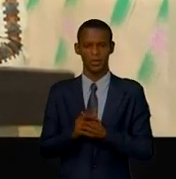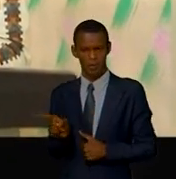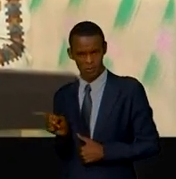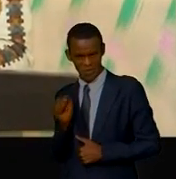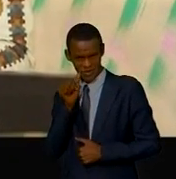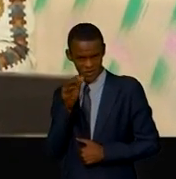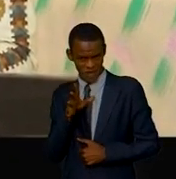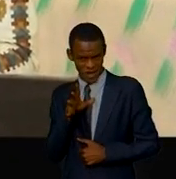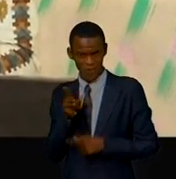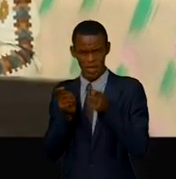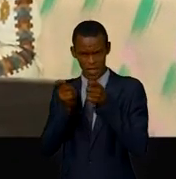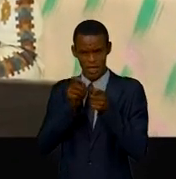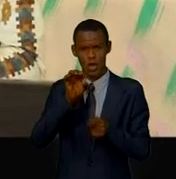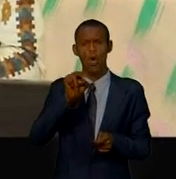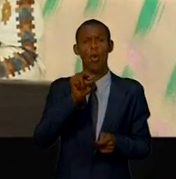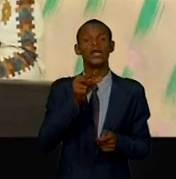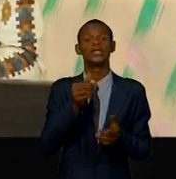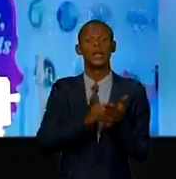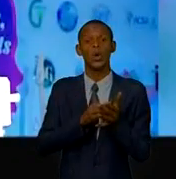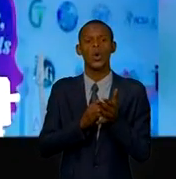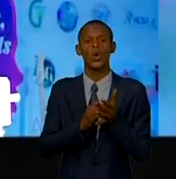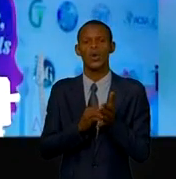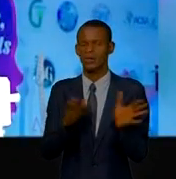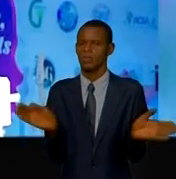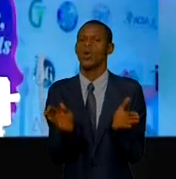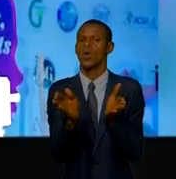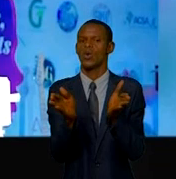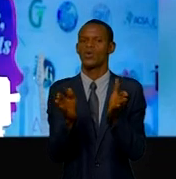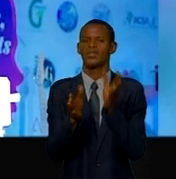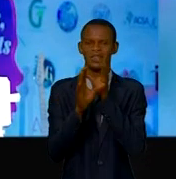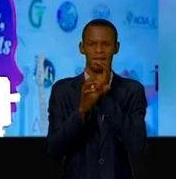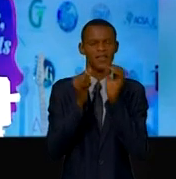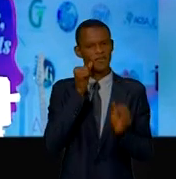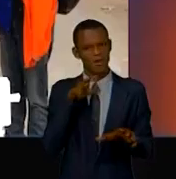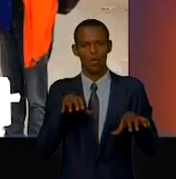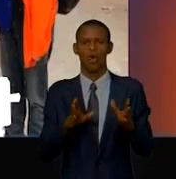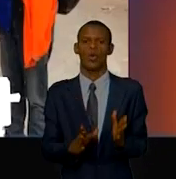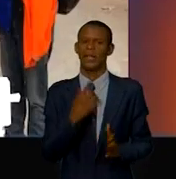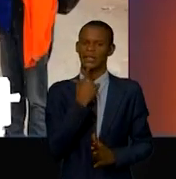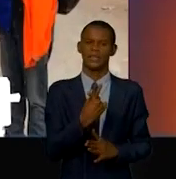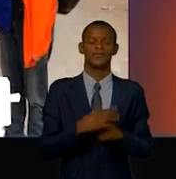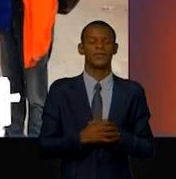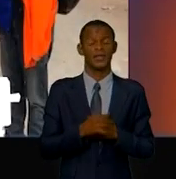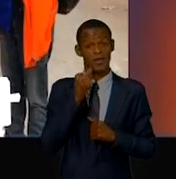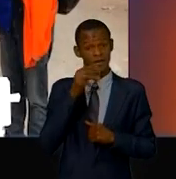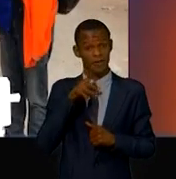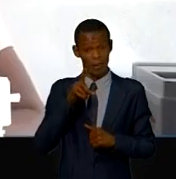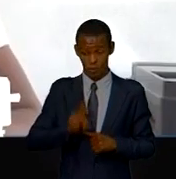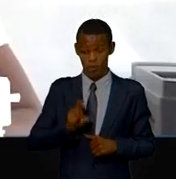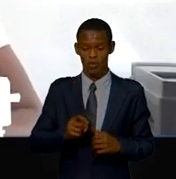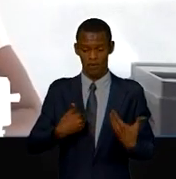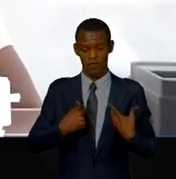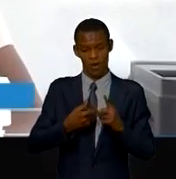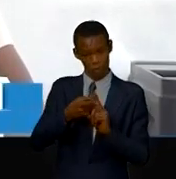dans une ONG lance cet appel vibrant à la femme congolaise. Les femmes doivent avoir suffisamment confiance en elles.